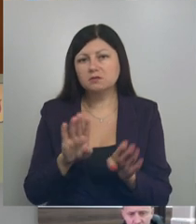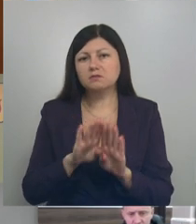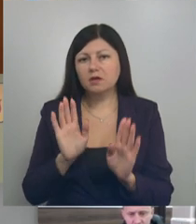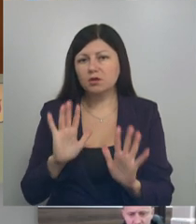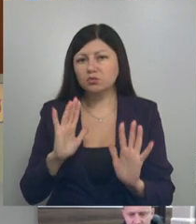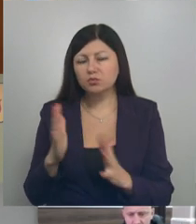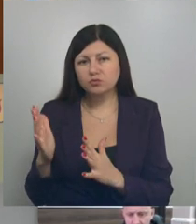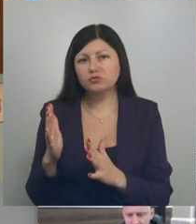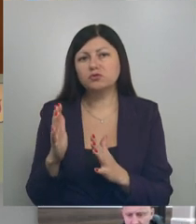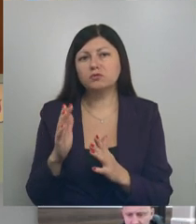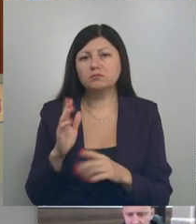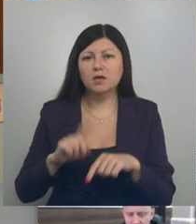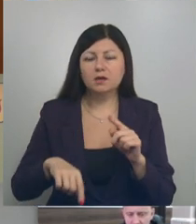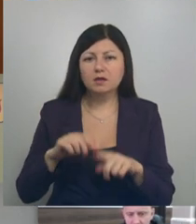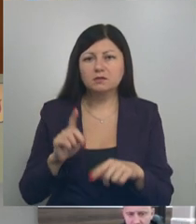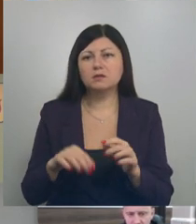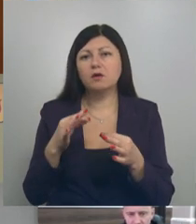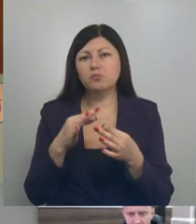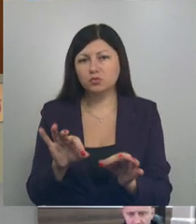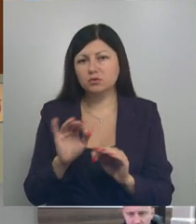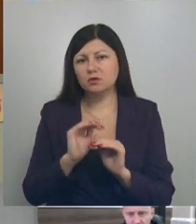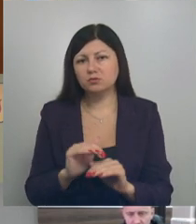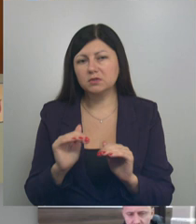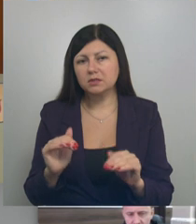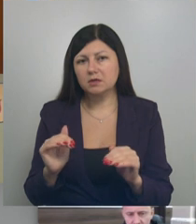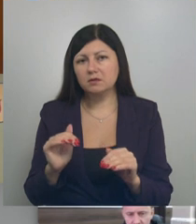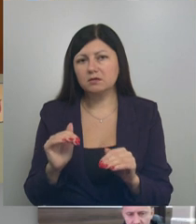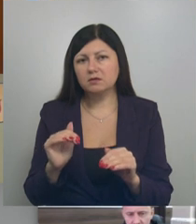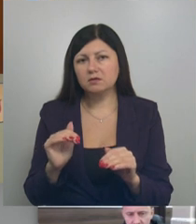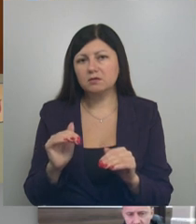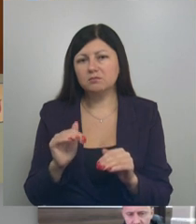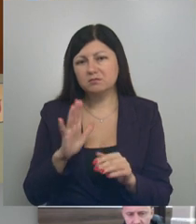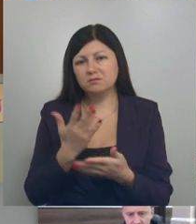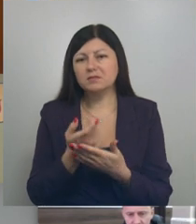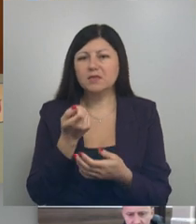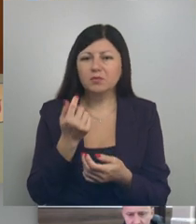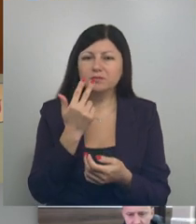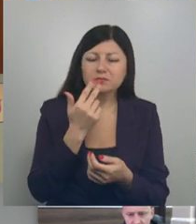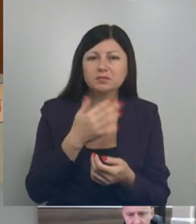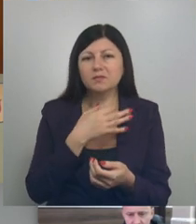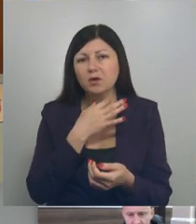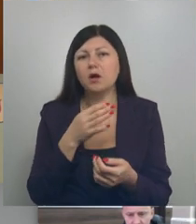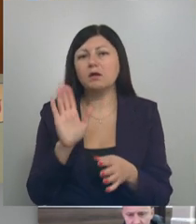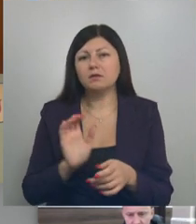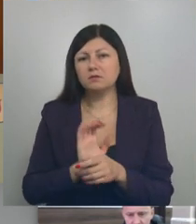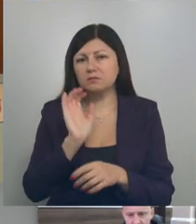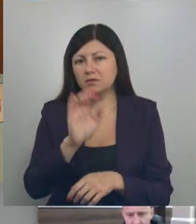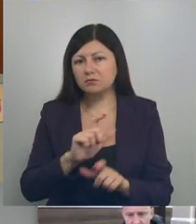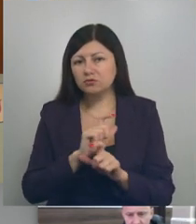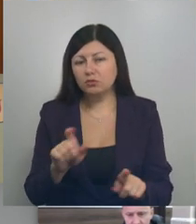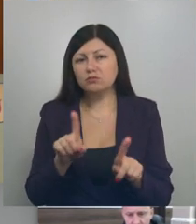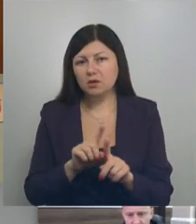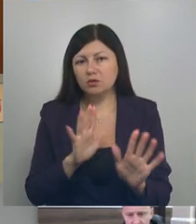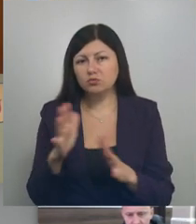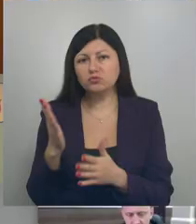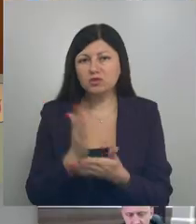родители отпускают детей. Хотя с небольшими признаками РВИ в школу, такие случаи